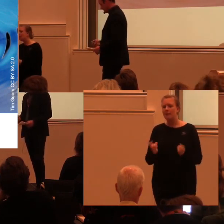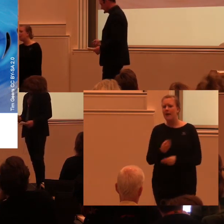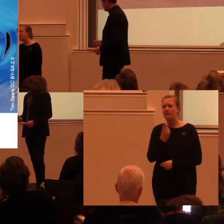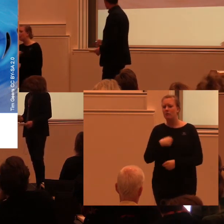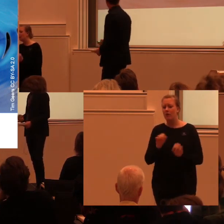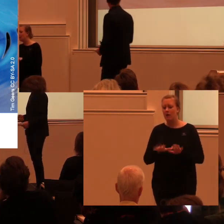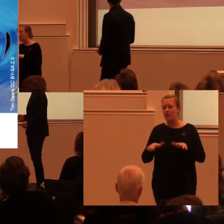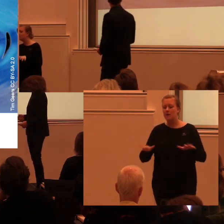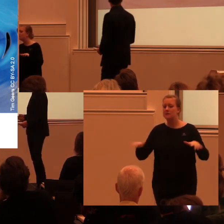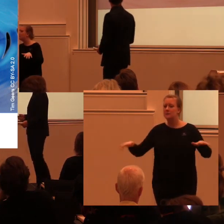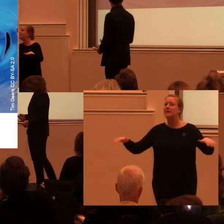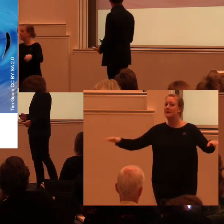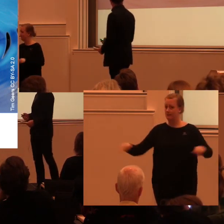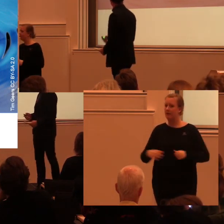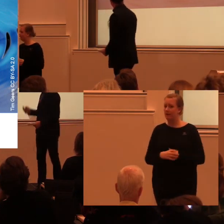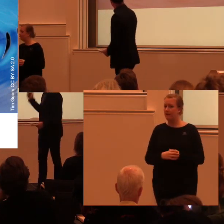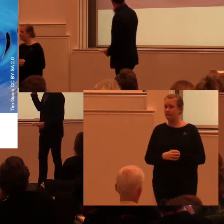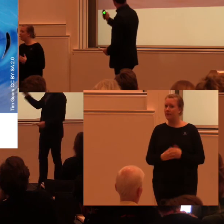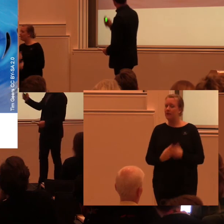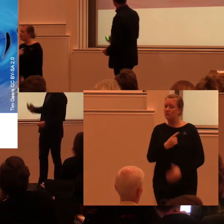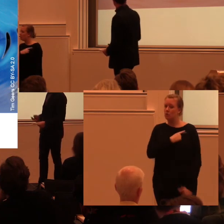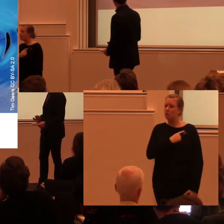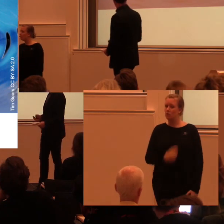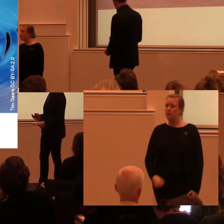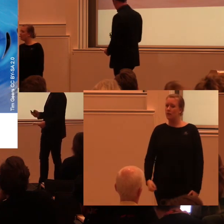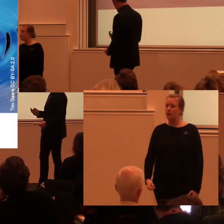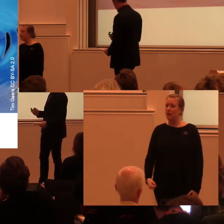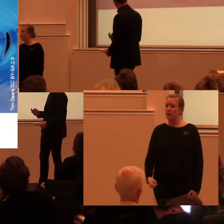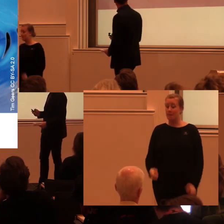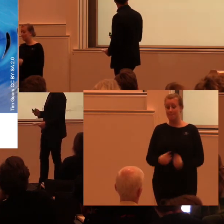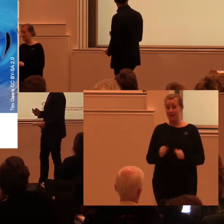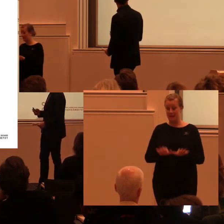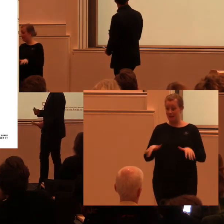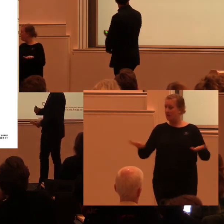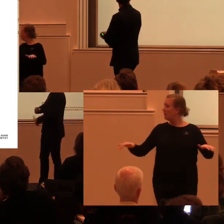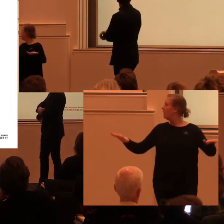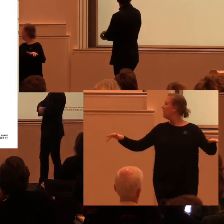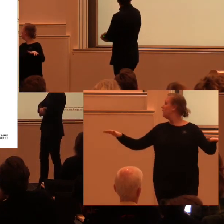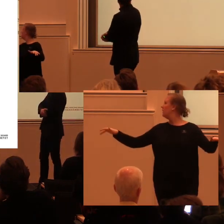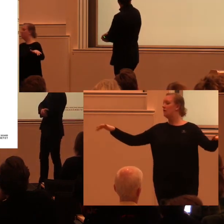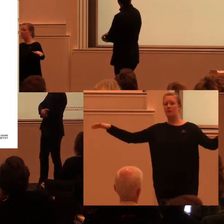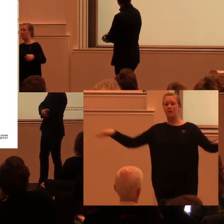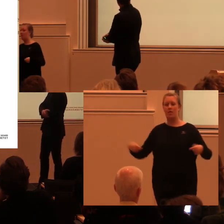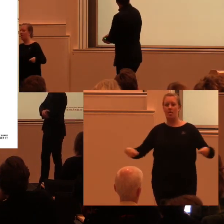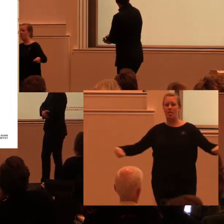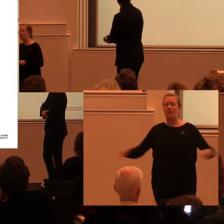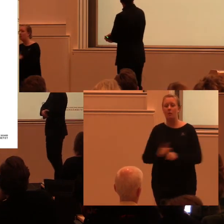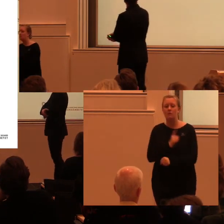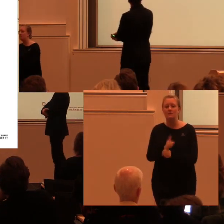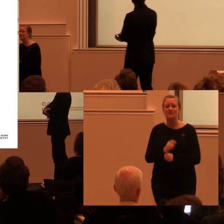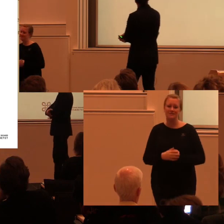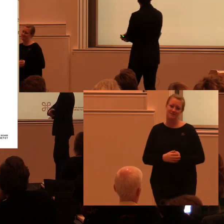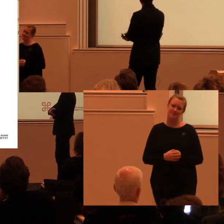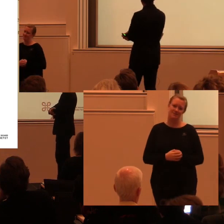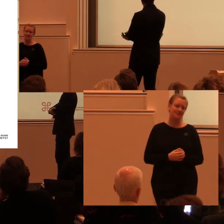händer en hel del. Men det dröjer ett tag innan de här ringarna når långt ut. Och det vi kan se är